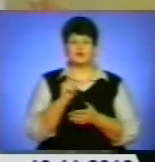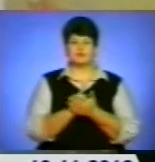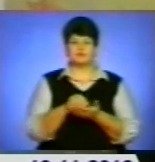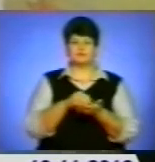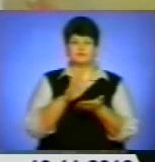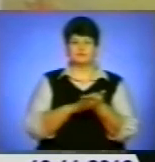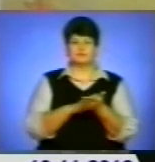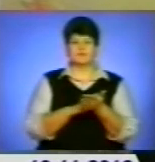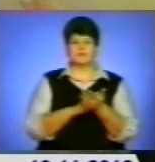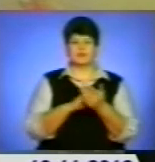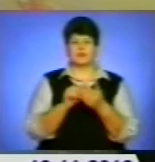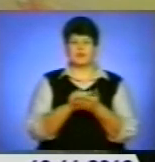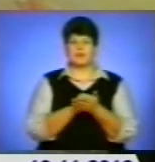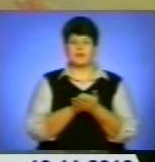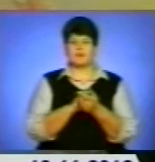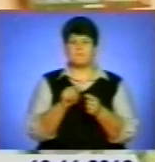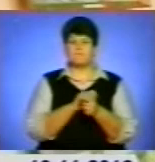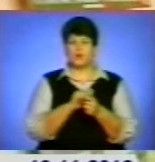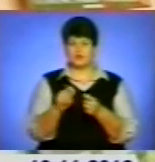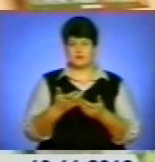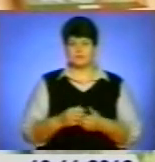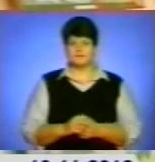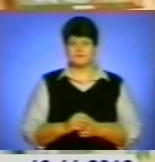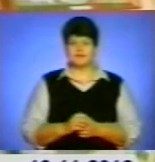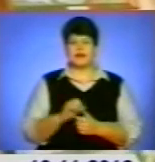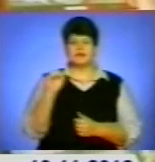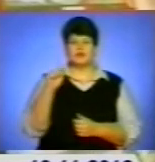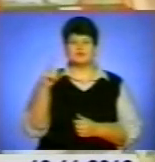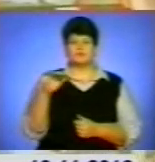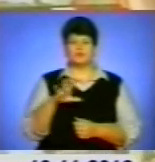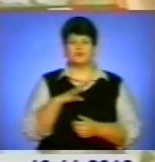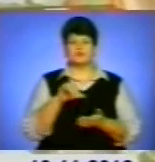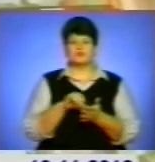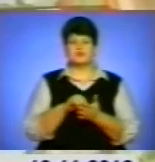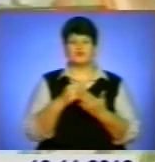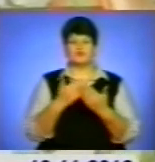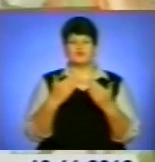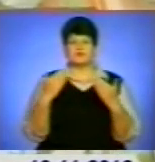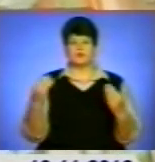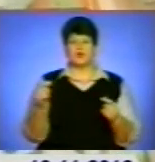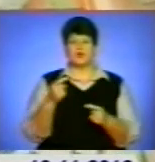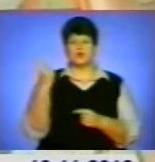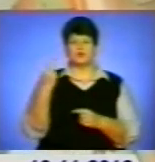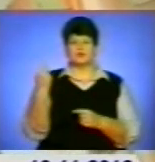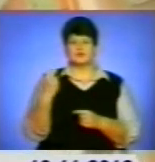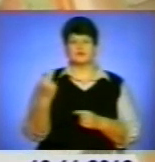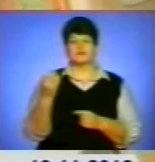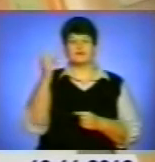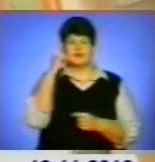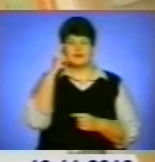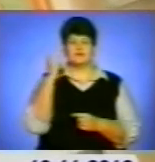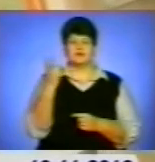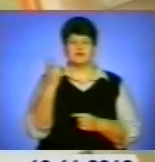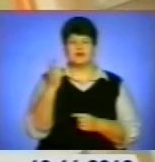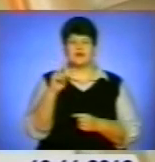полотні. І якраз ці картини, вони якраз це підтверджують. Анатолій Заблуда був учасником виставок художників-аматорів у Тернополі, Києві, Каневі